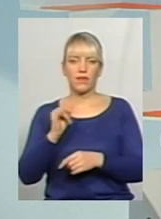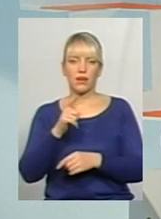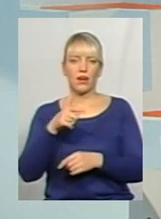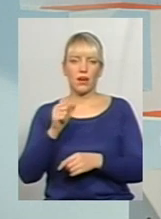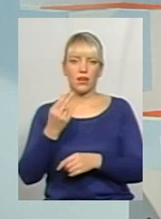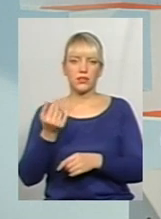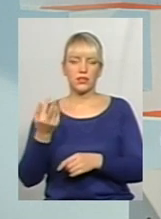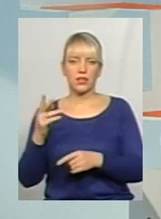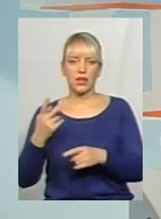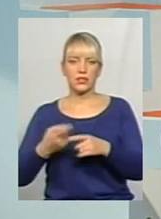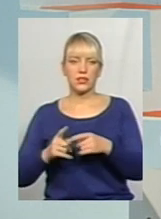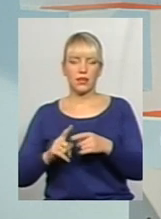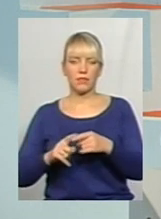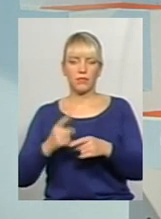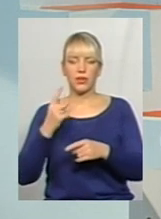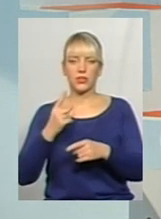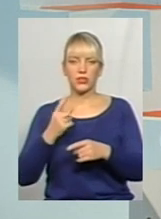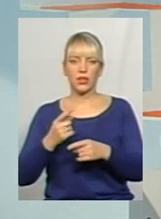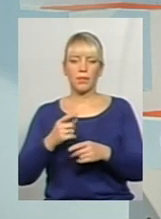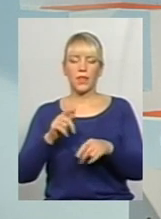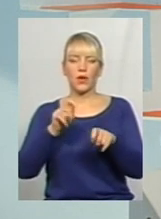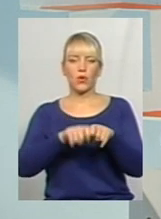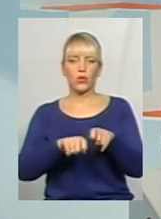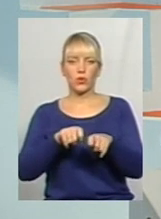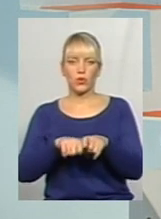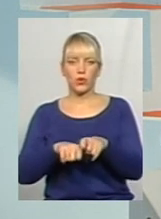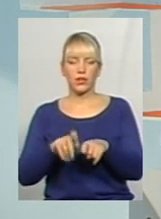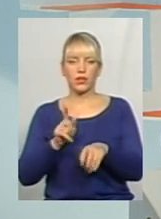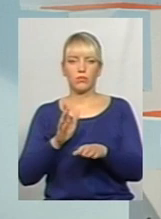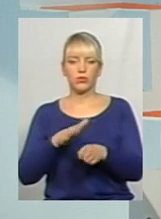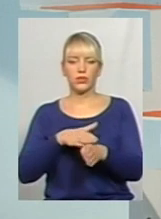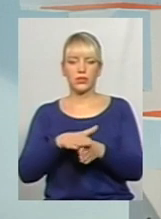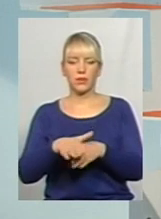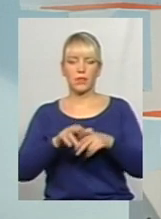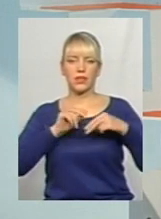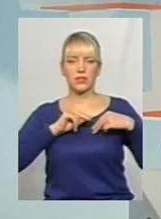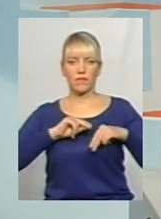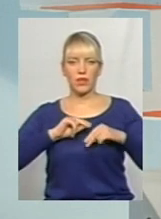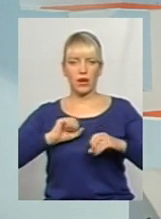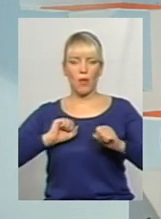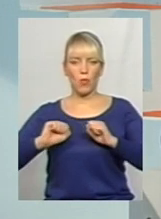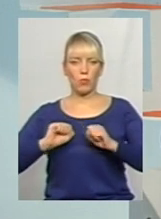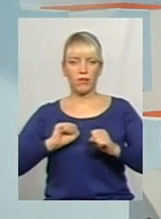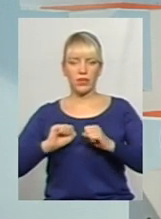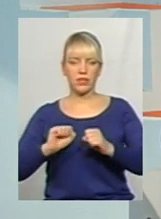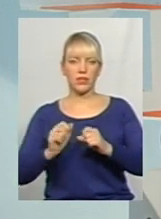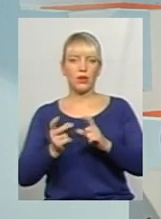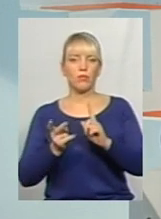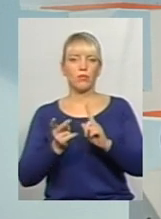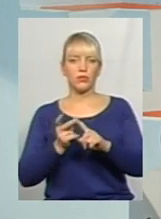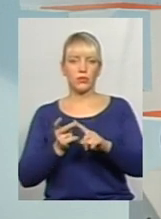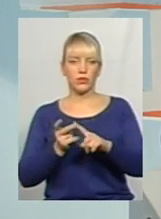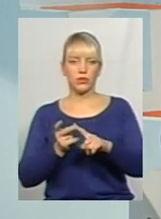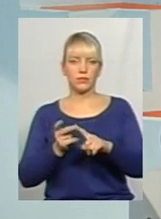Це безпосередньо, в першу чергу, контроль, який буде здійснювати працівниками управління. По-друге, це буде